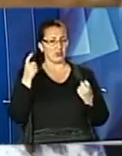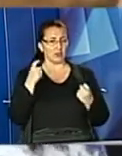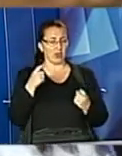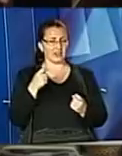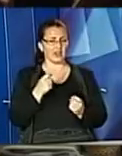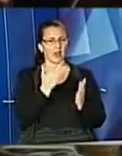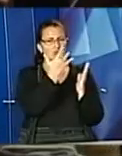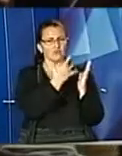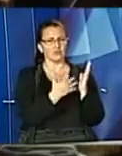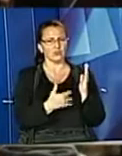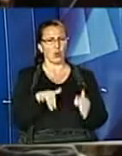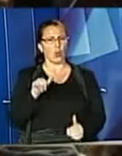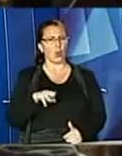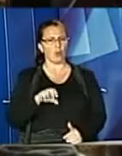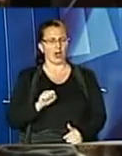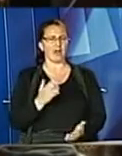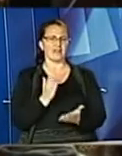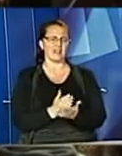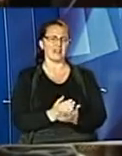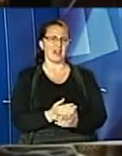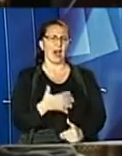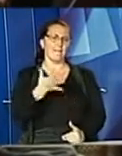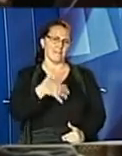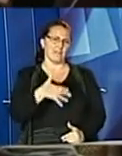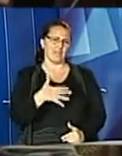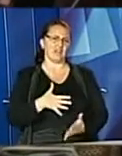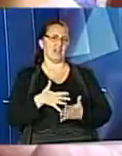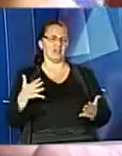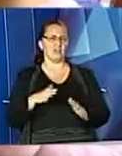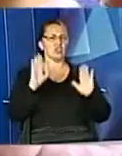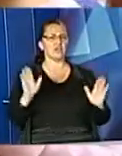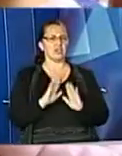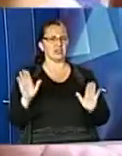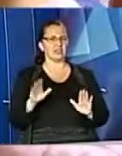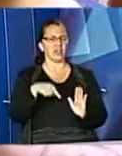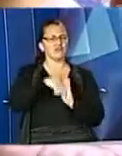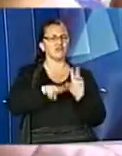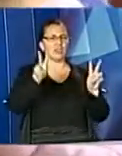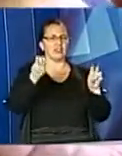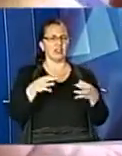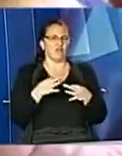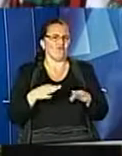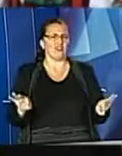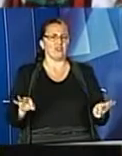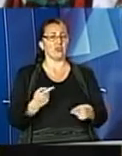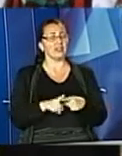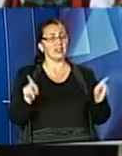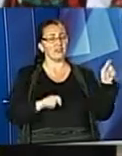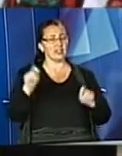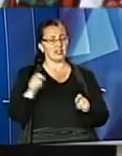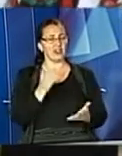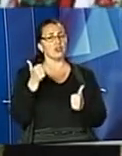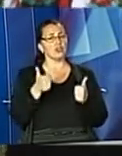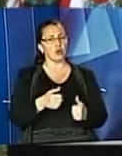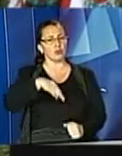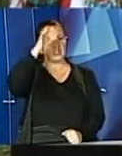нараховують понад півсотні пісень на національно-визвольний мотив. Окрім того, такий фестиваль є доброю згадкою про пам'ять